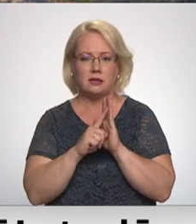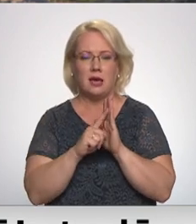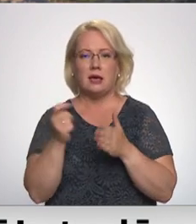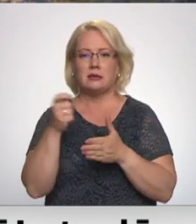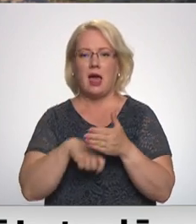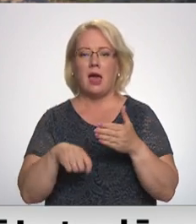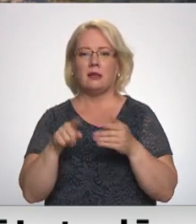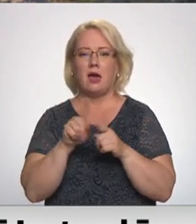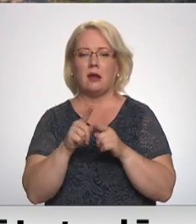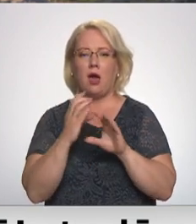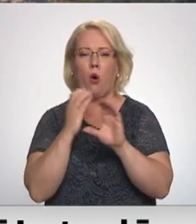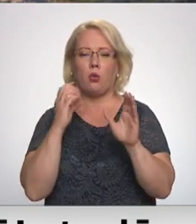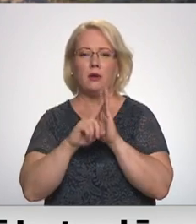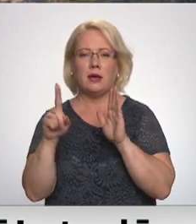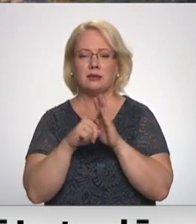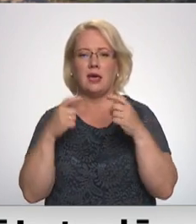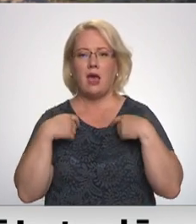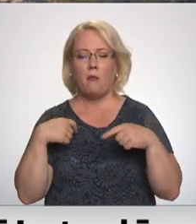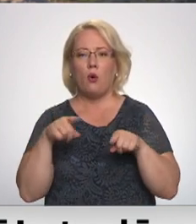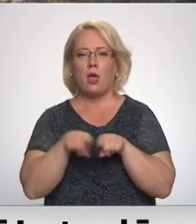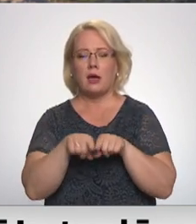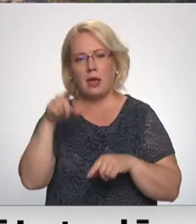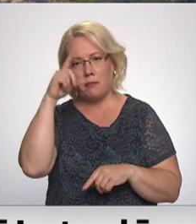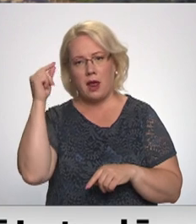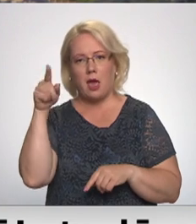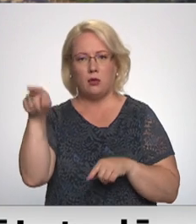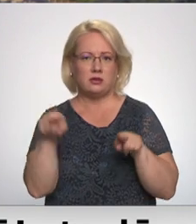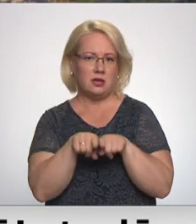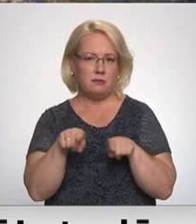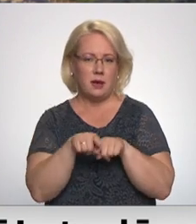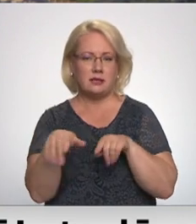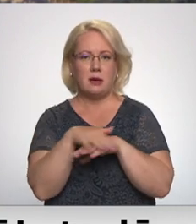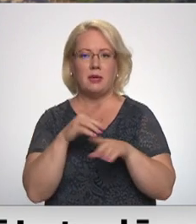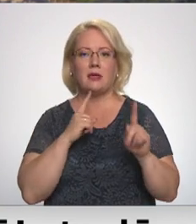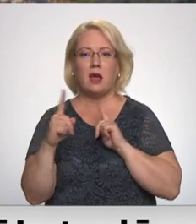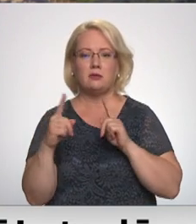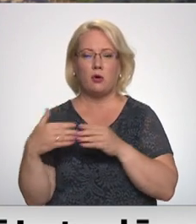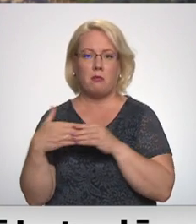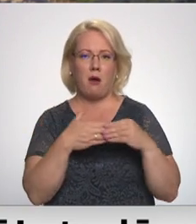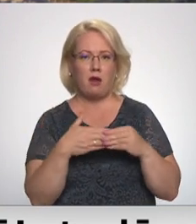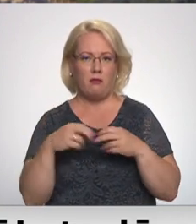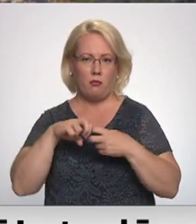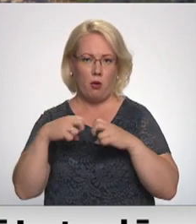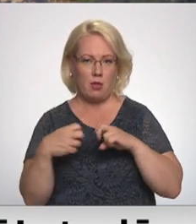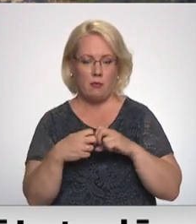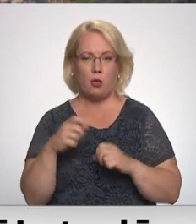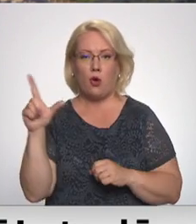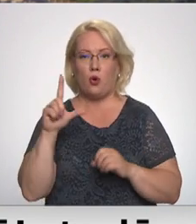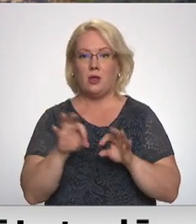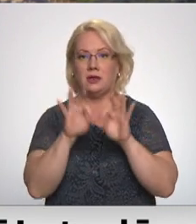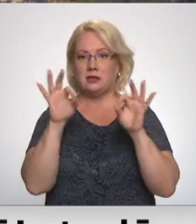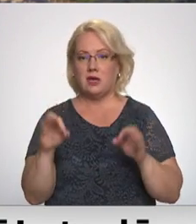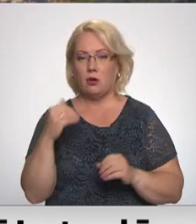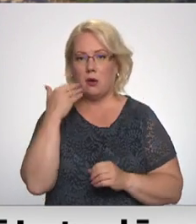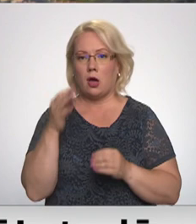Jēkapils pusē un arī preļu novadi iedzīvotājs saskars ar problēmām sabiedriskā transporta pārvedājumos. Kopš jūlijas sākuma, kad